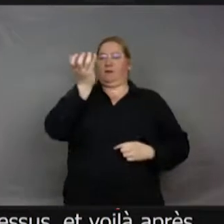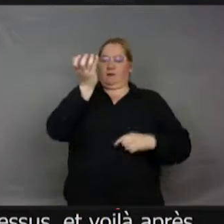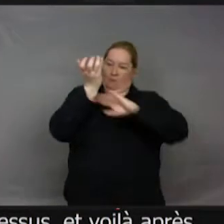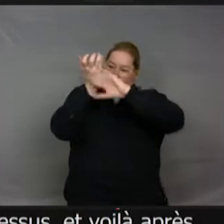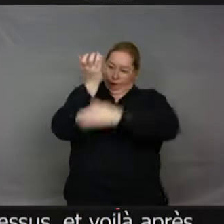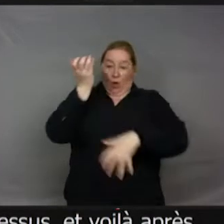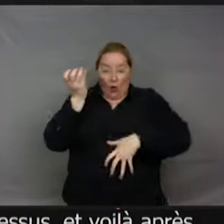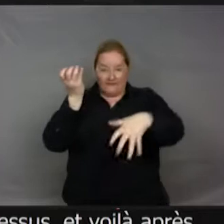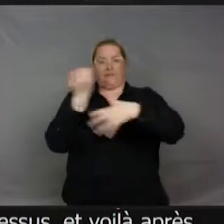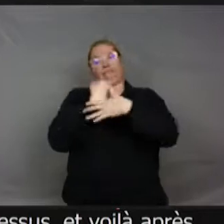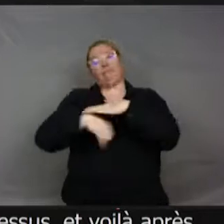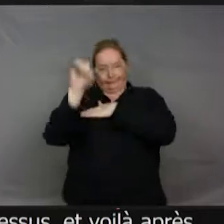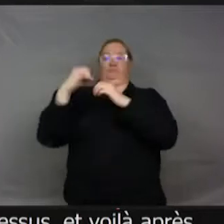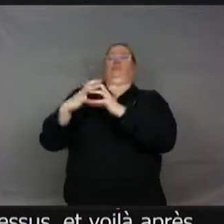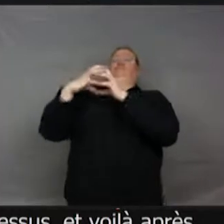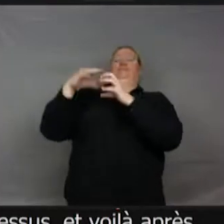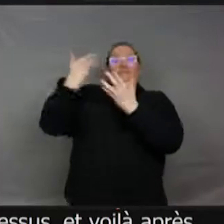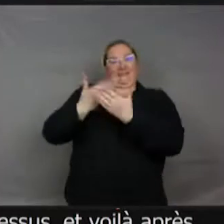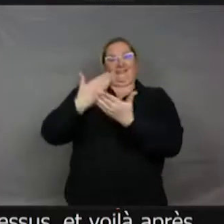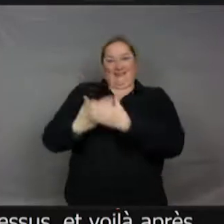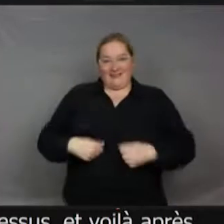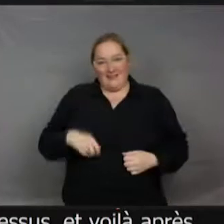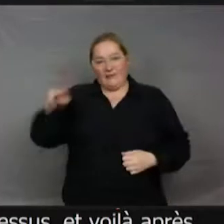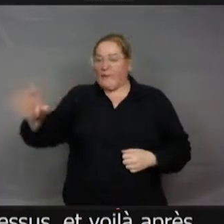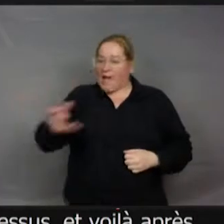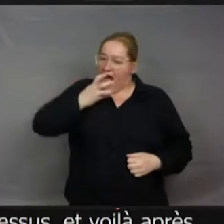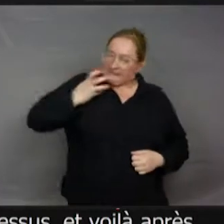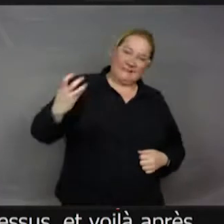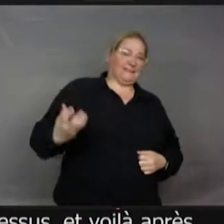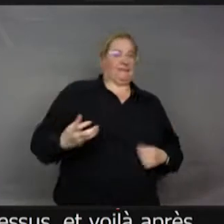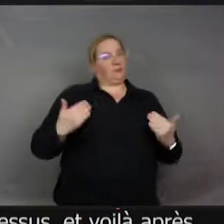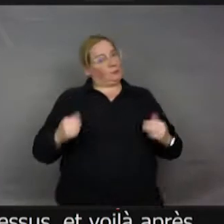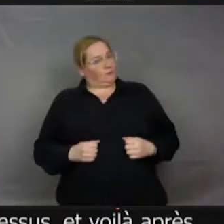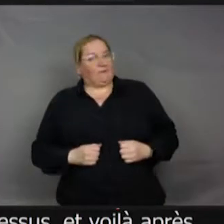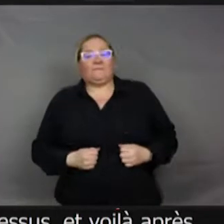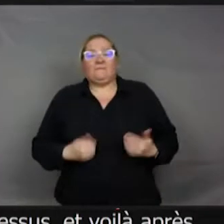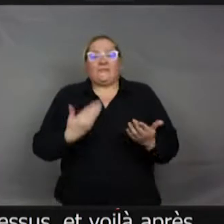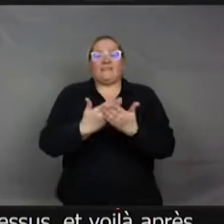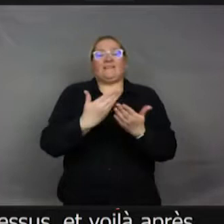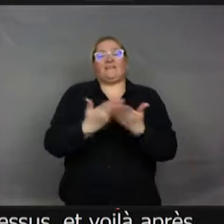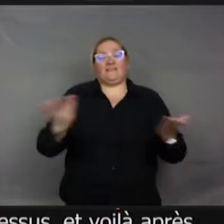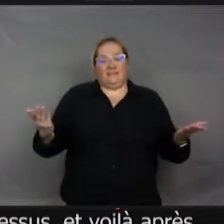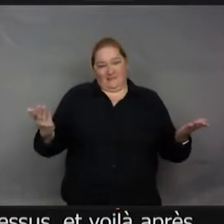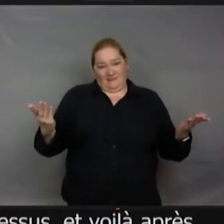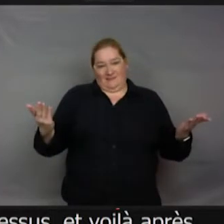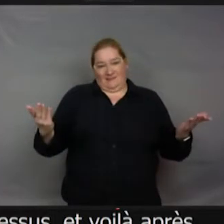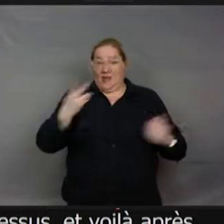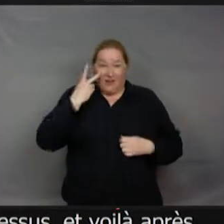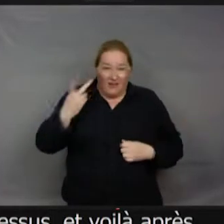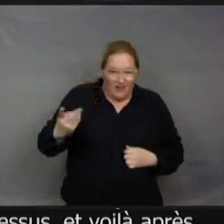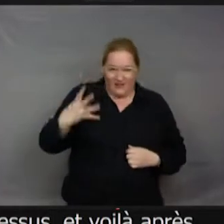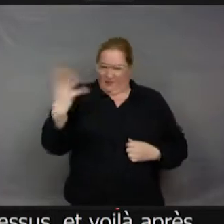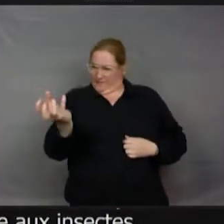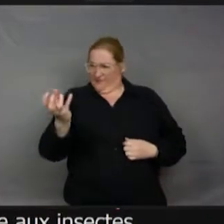des fleurs qui sont tombées enceinte grâce aux insectes. C'est très vulgaire ce que je viens de dire. Mais vous voyez, on voit le reste de la... Vous voyez sur les pommes, vous voyez les restes de